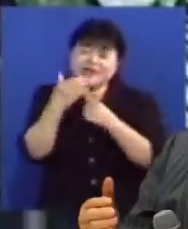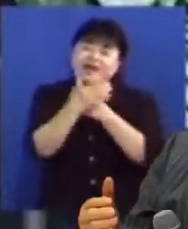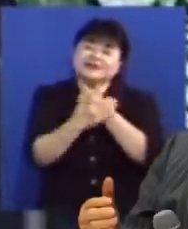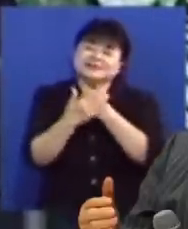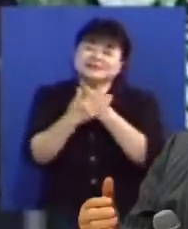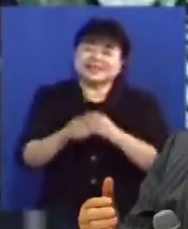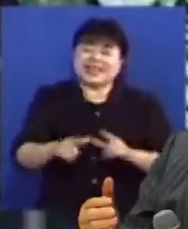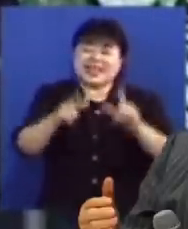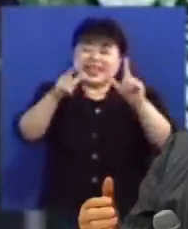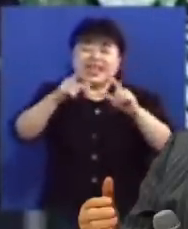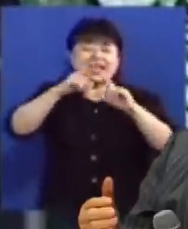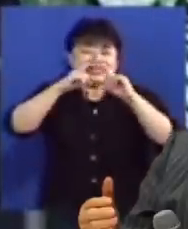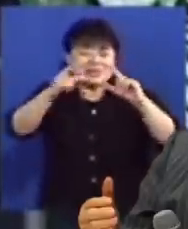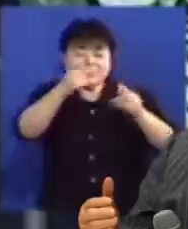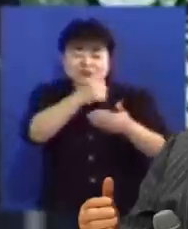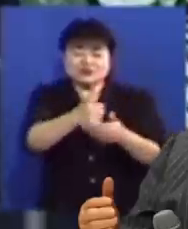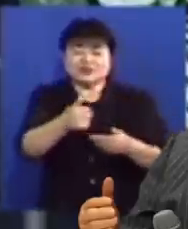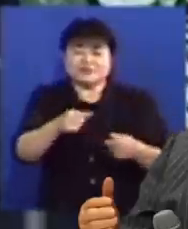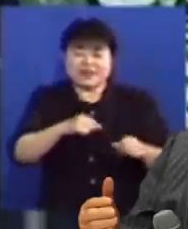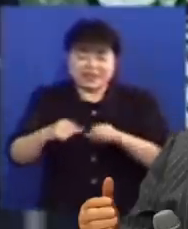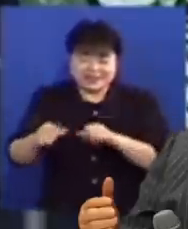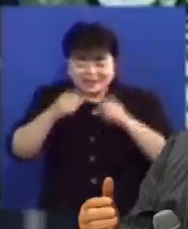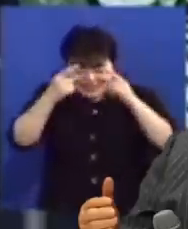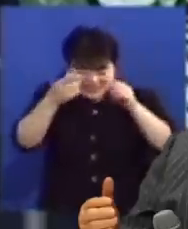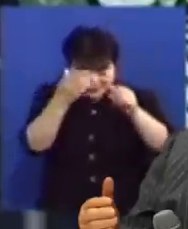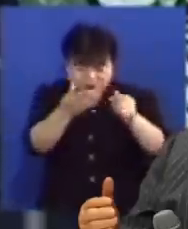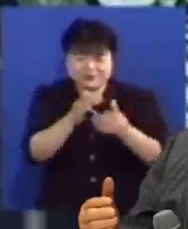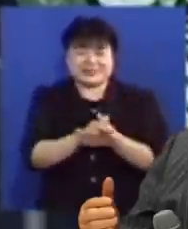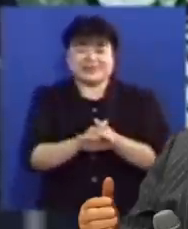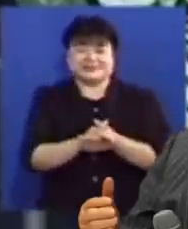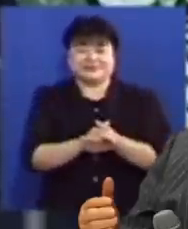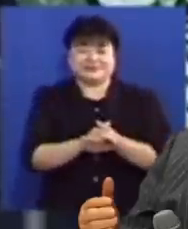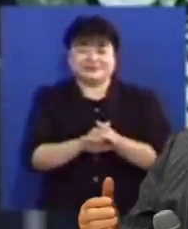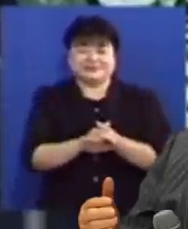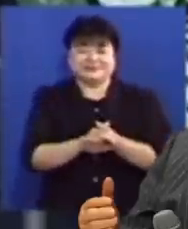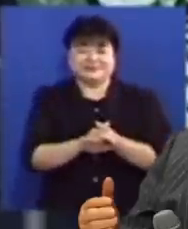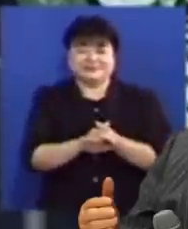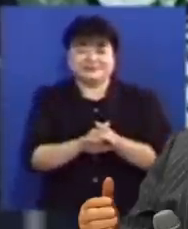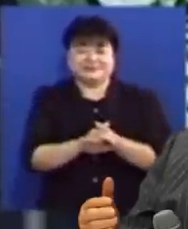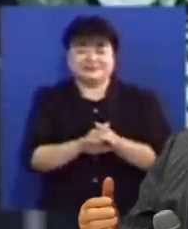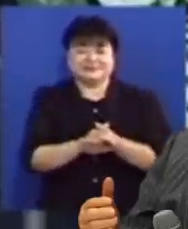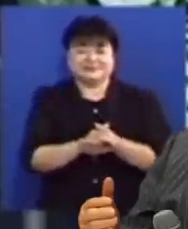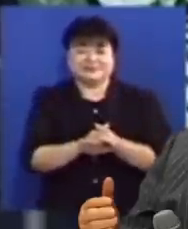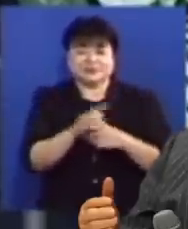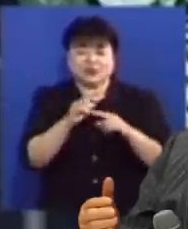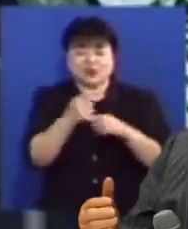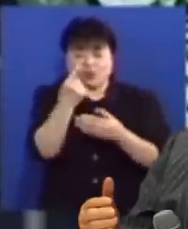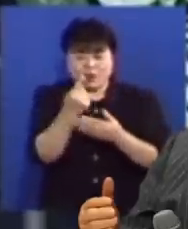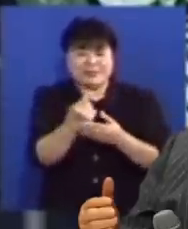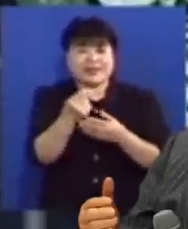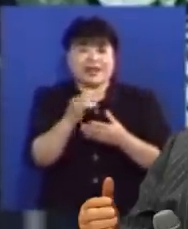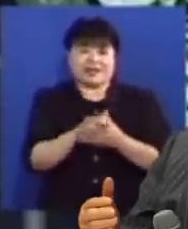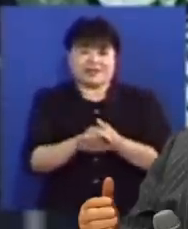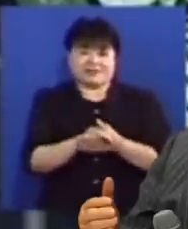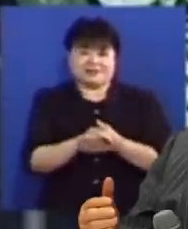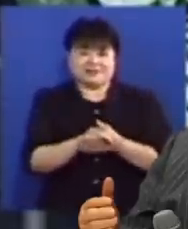은혜의 해를 전파하는 주님의 역사를 깨닫게 해주시는 것입니다 교회에 왔다고 해서